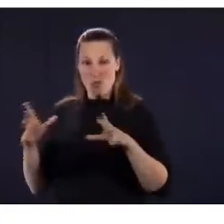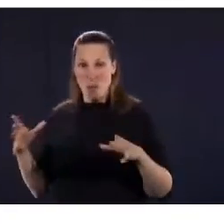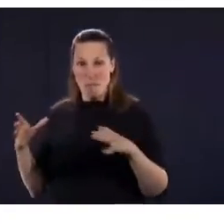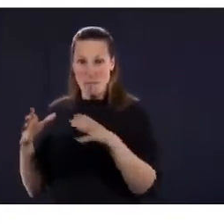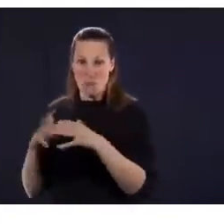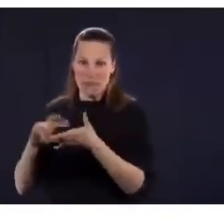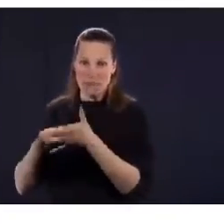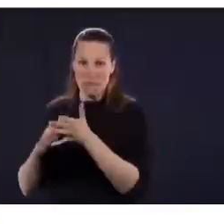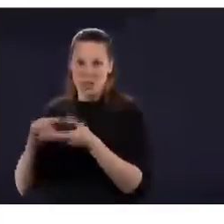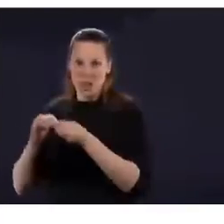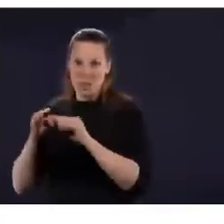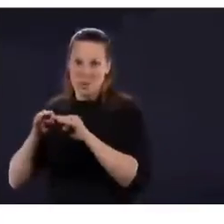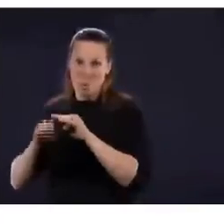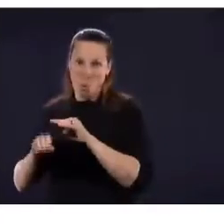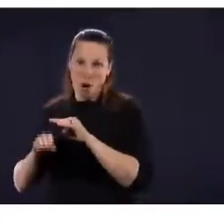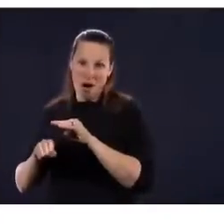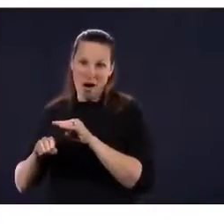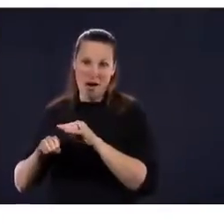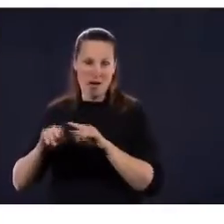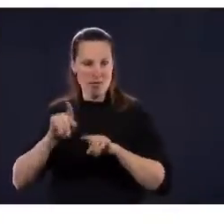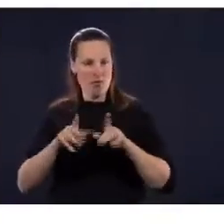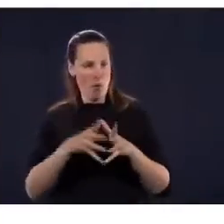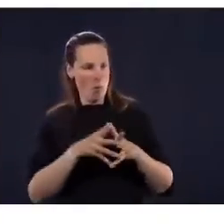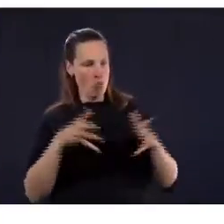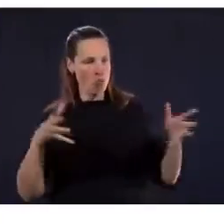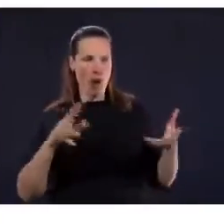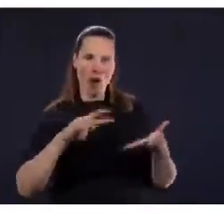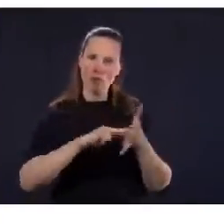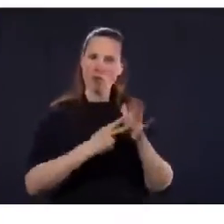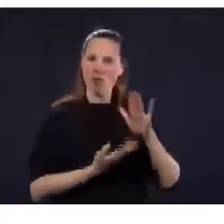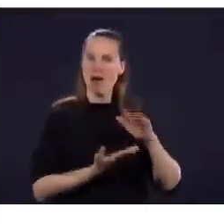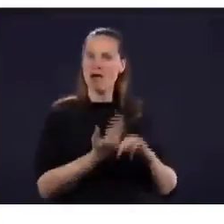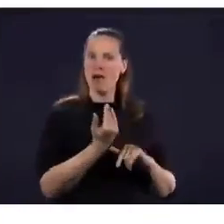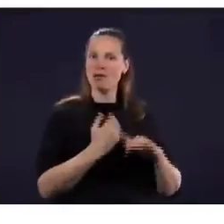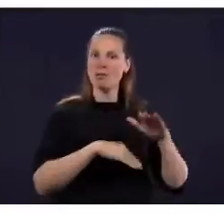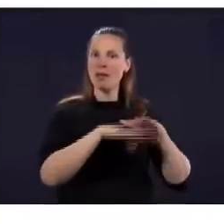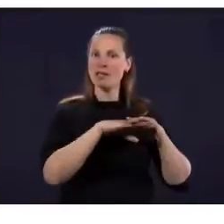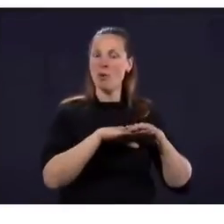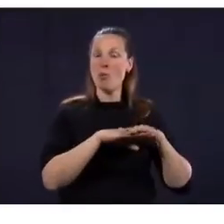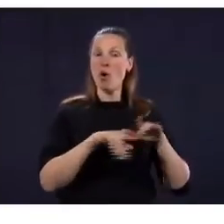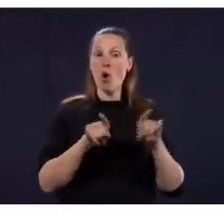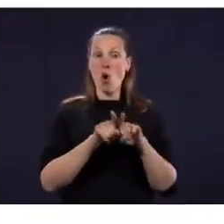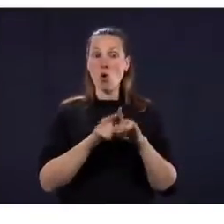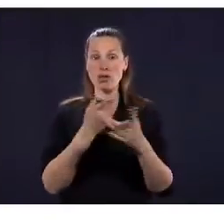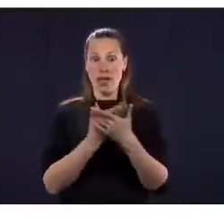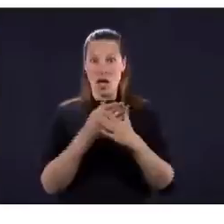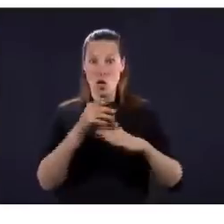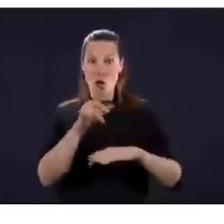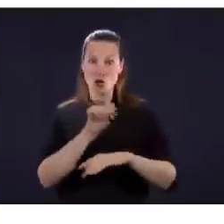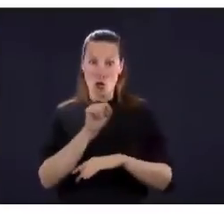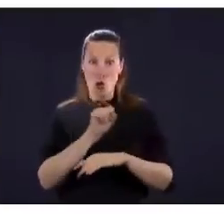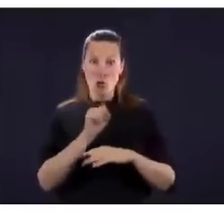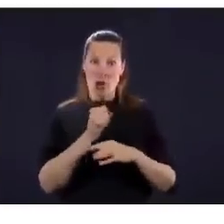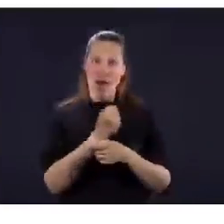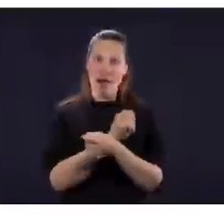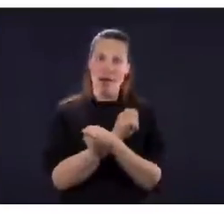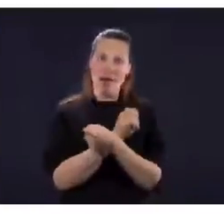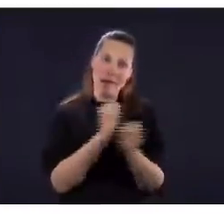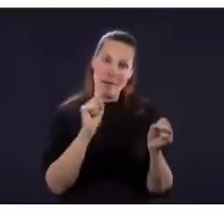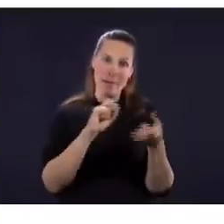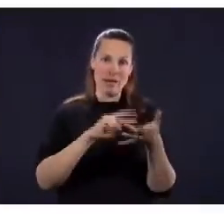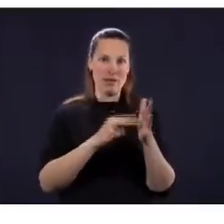l'entrée dans les régions le 11 mai prochain. Donc, je veux juste demander aux Québécois d'être compréhensifs, d'être un peu